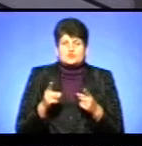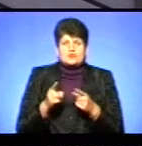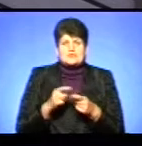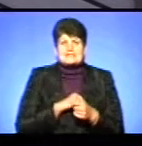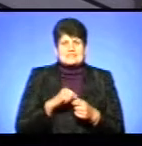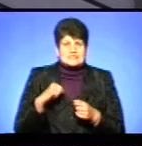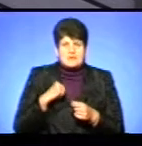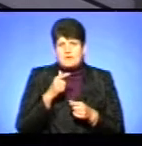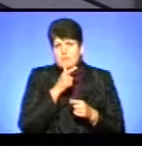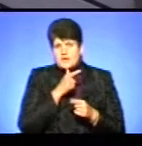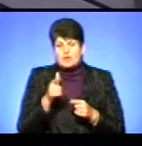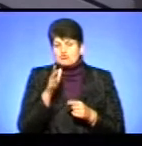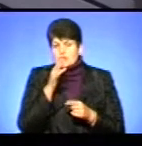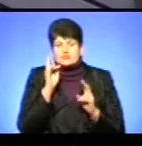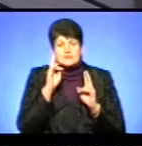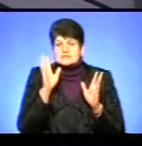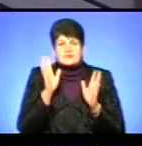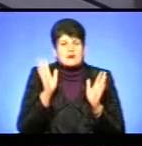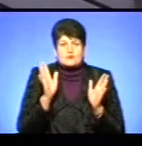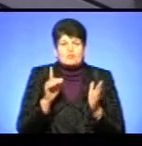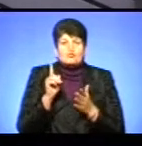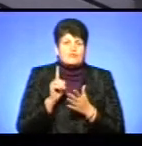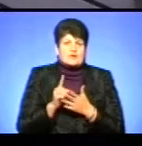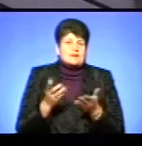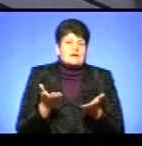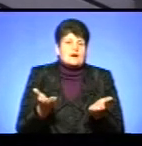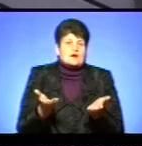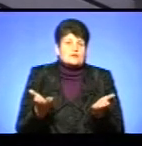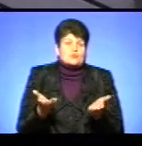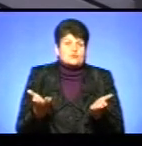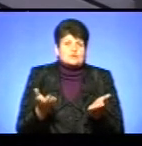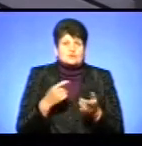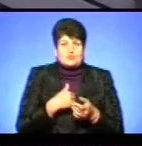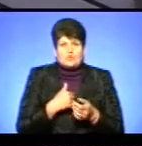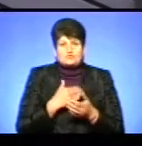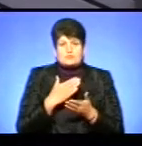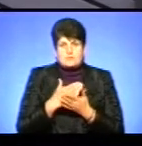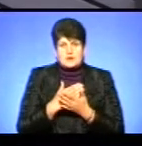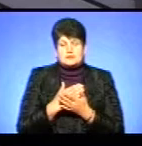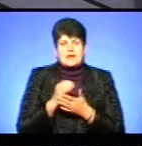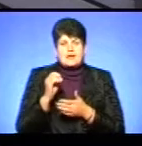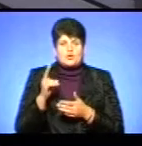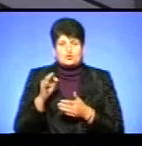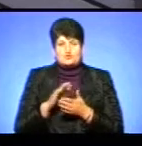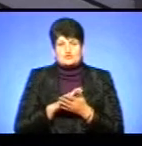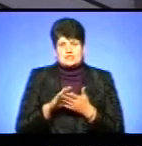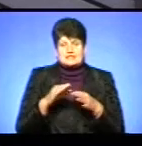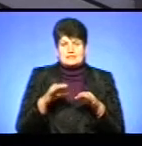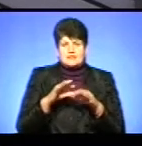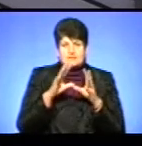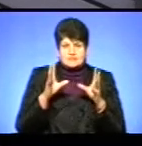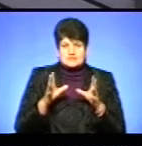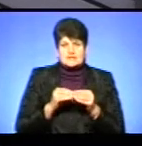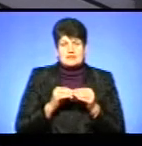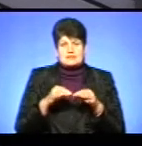якийсь період часу, не знаю, який це буде, мусять якимось чином, якщо хочуть мати той екологічно чистий транспорт і взагалі громадський